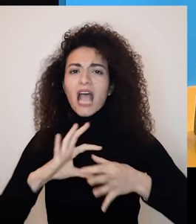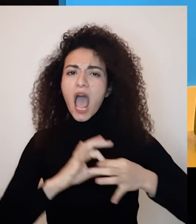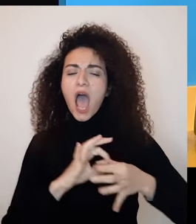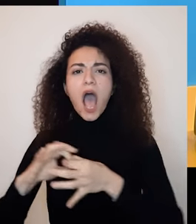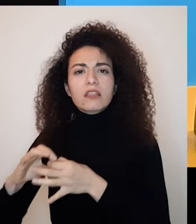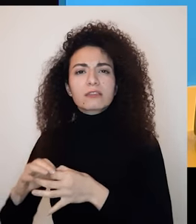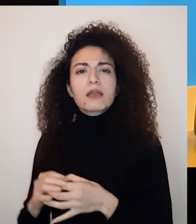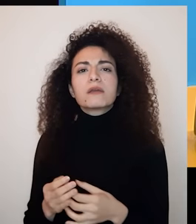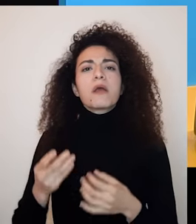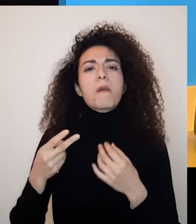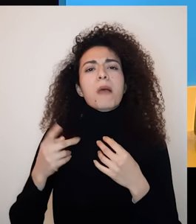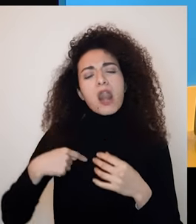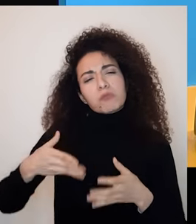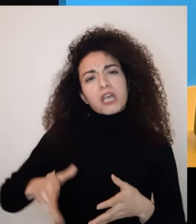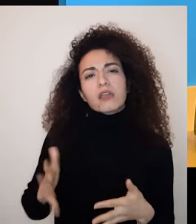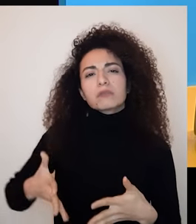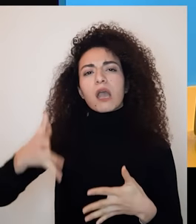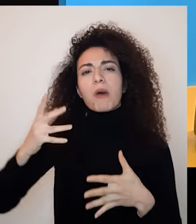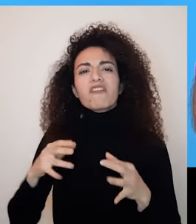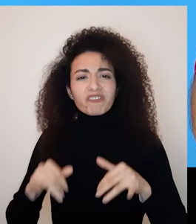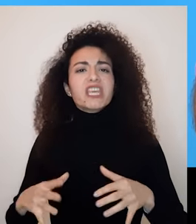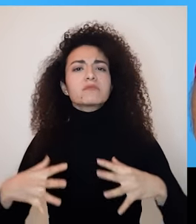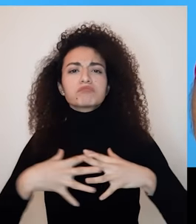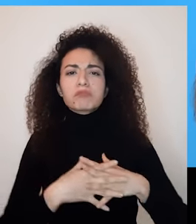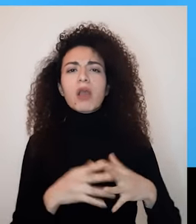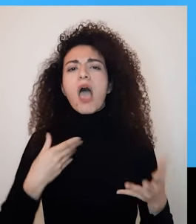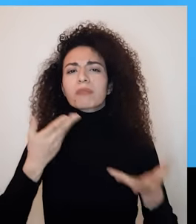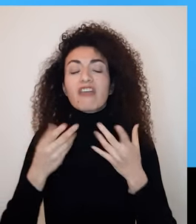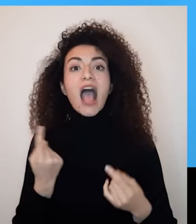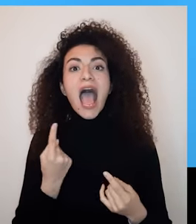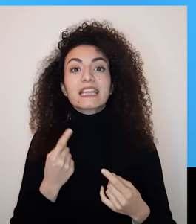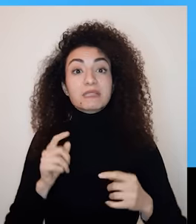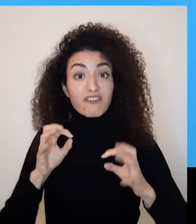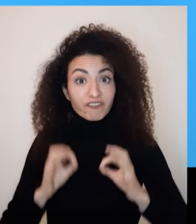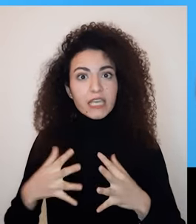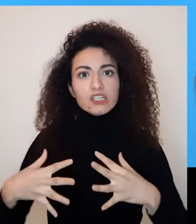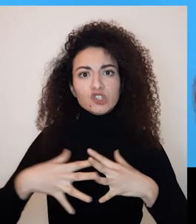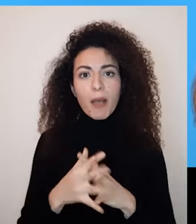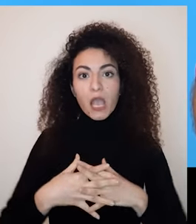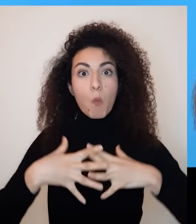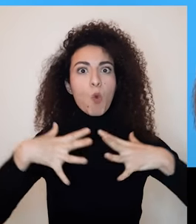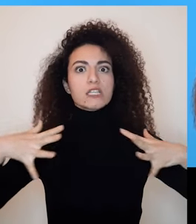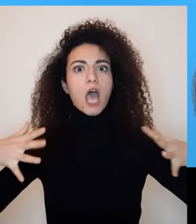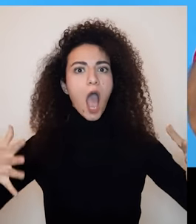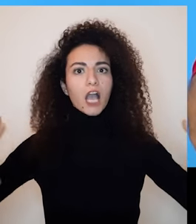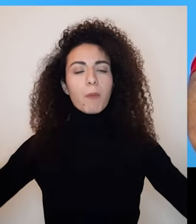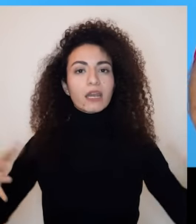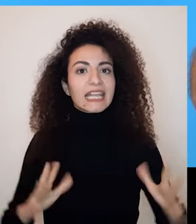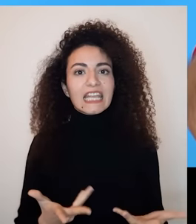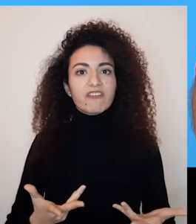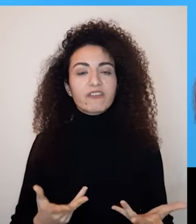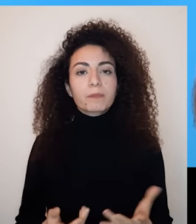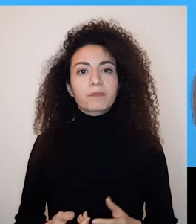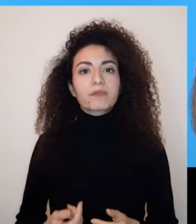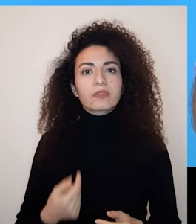شبكة علاقاتنا من علاقات كونة طبيعياً وعفوياً أي من خلال المحيط العائلة أو من خلال الصدقات ولكن من